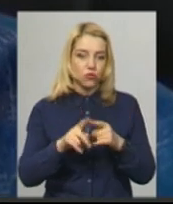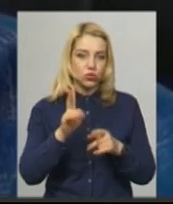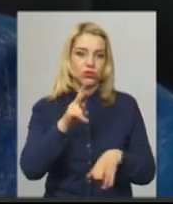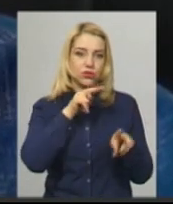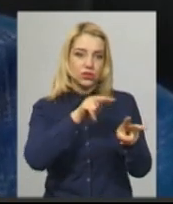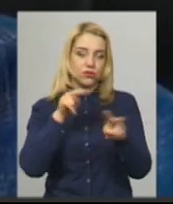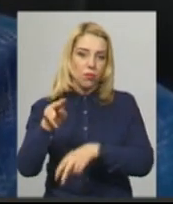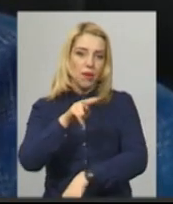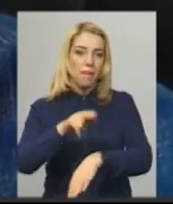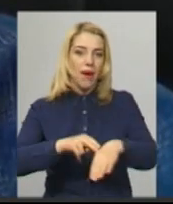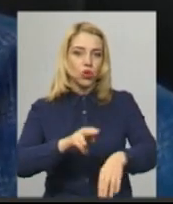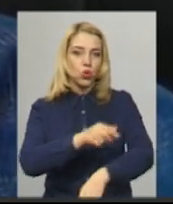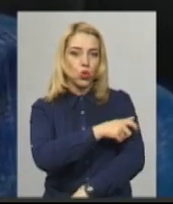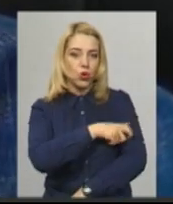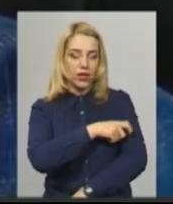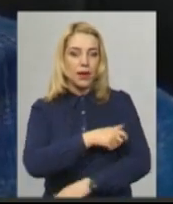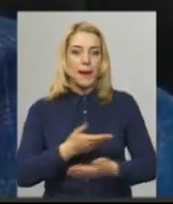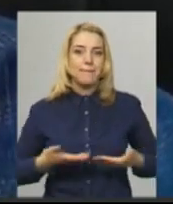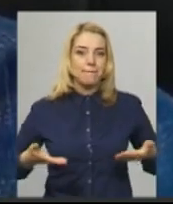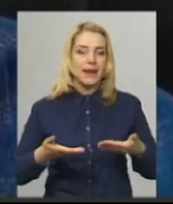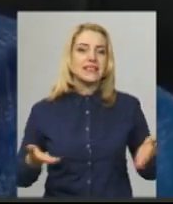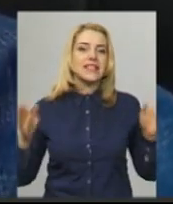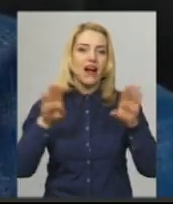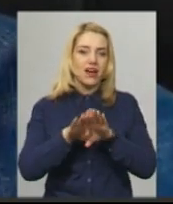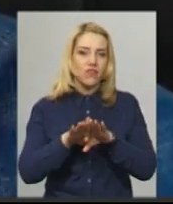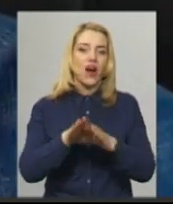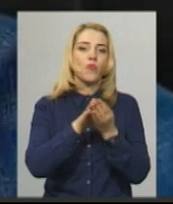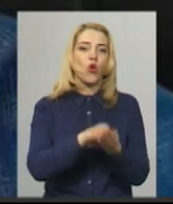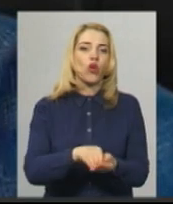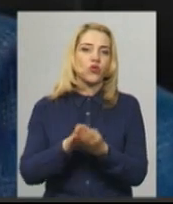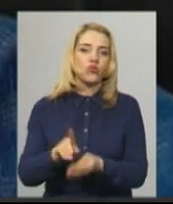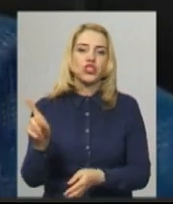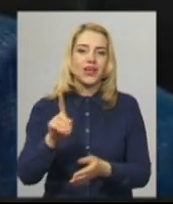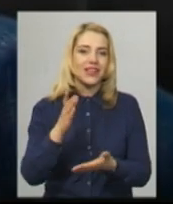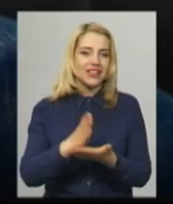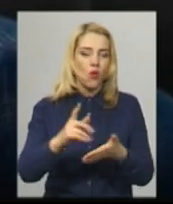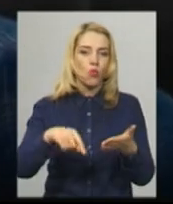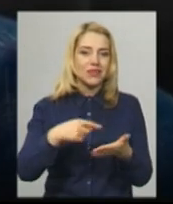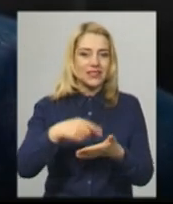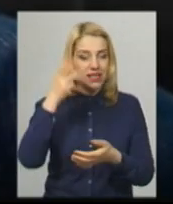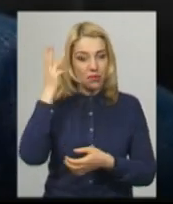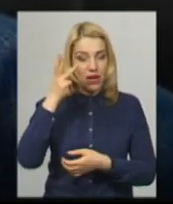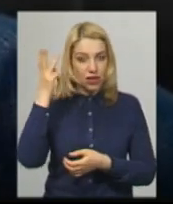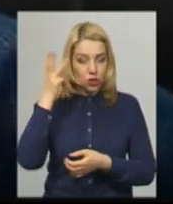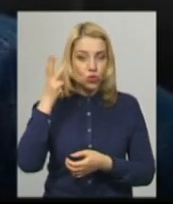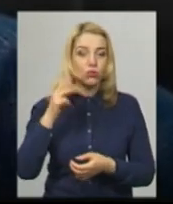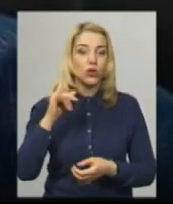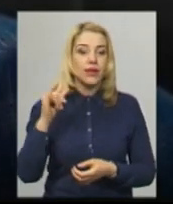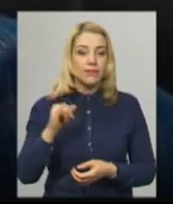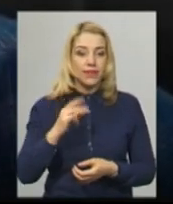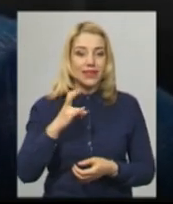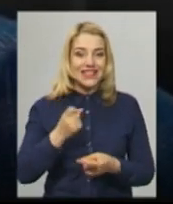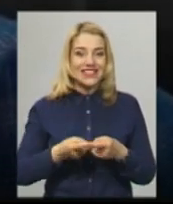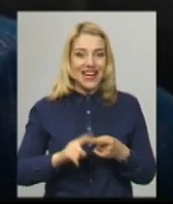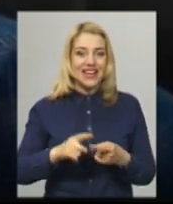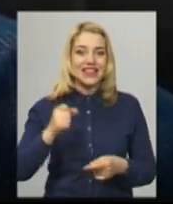Семчишин. Ми закриваємо кладовища, усі які в місті Хмельницькому знаходяться. На